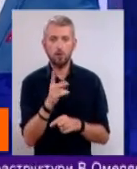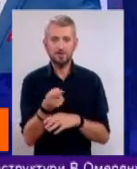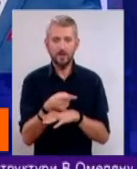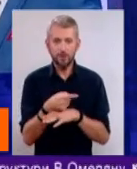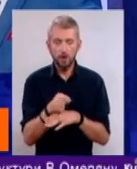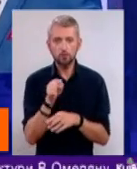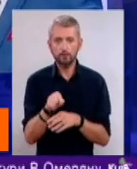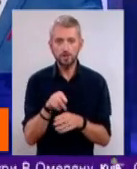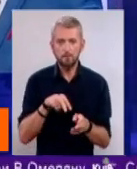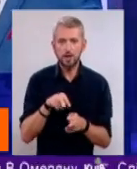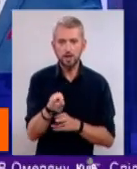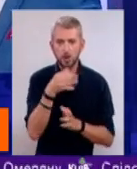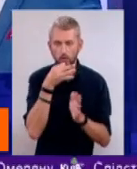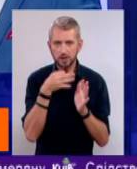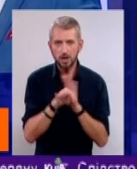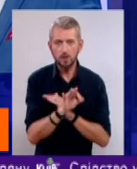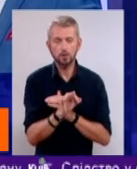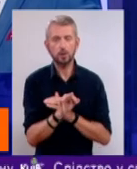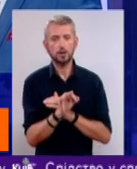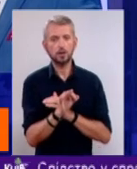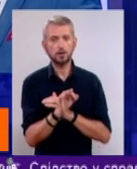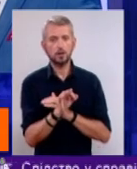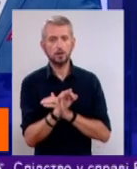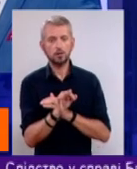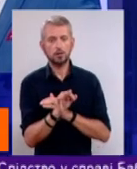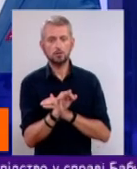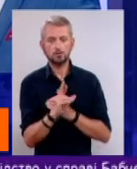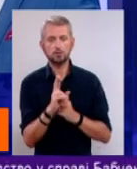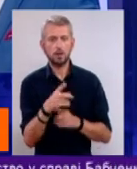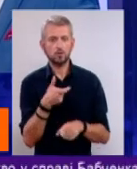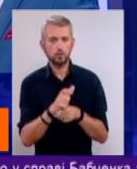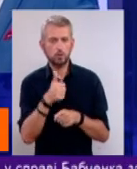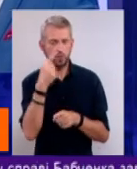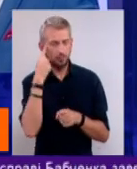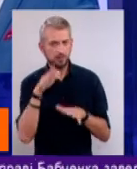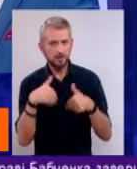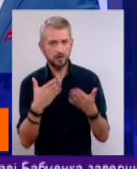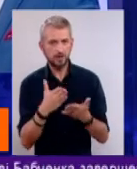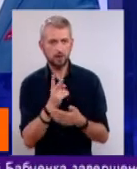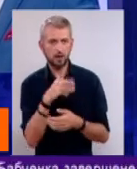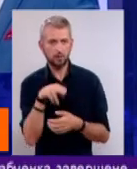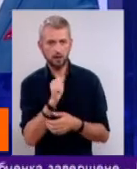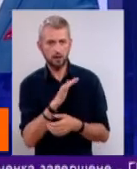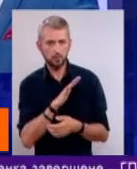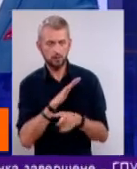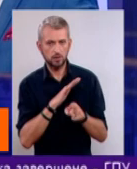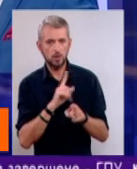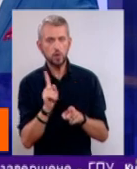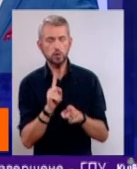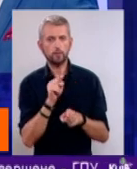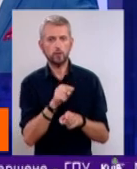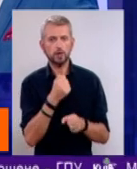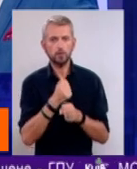паралельно з тим підказує. Чисто, що є дуже хороша ініціатива власника МДА, то, що вони